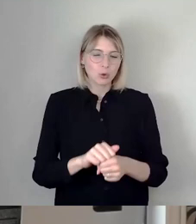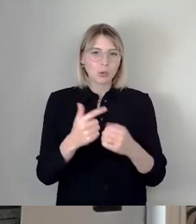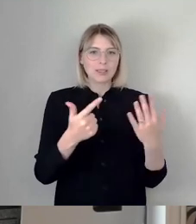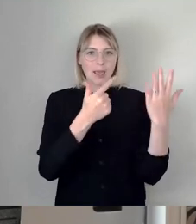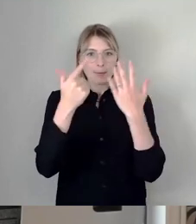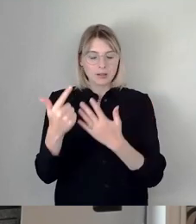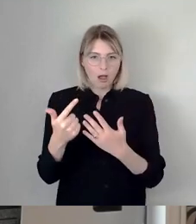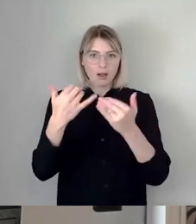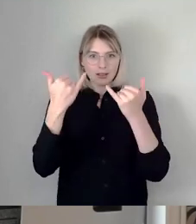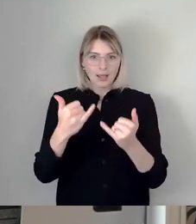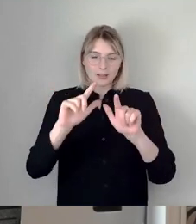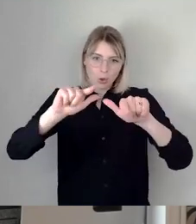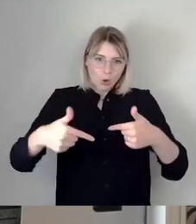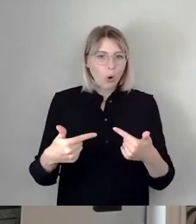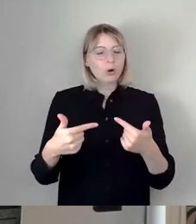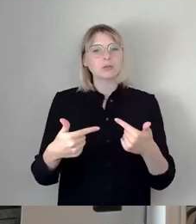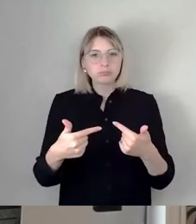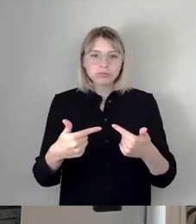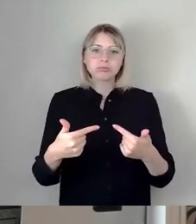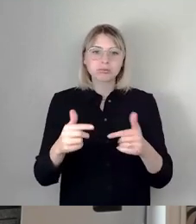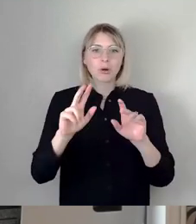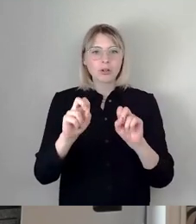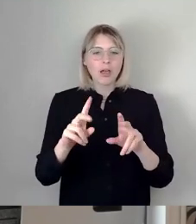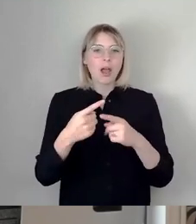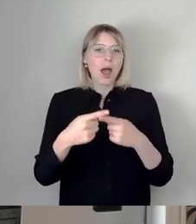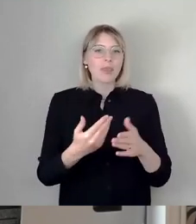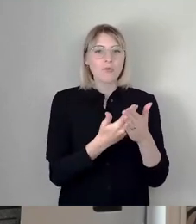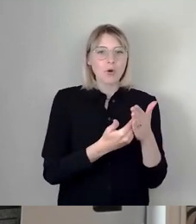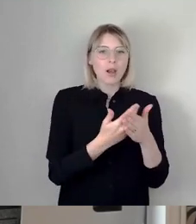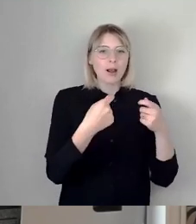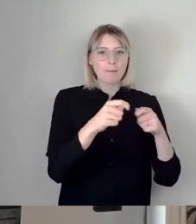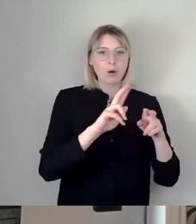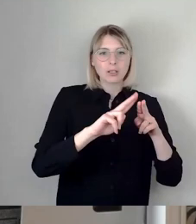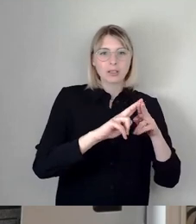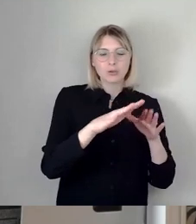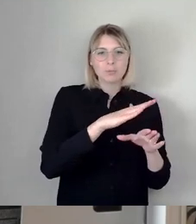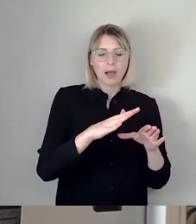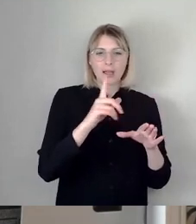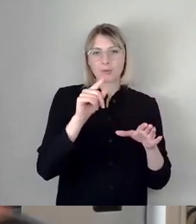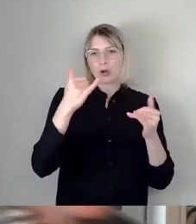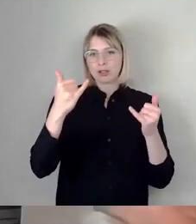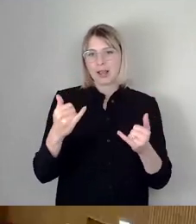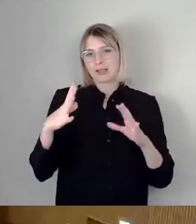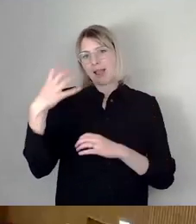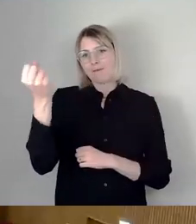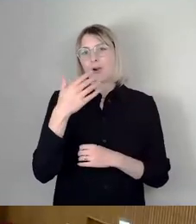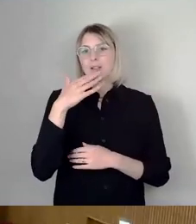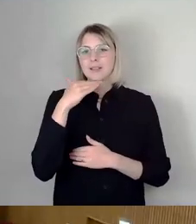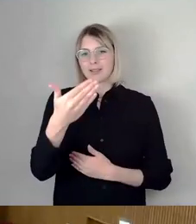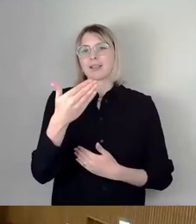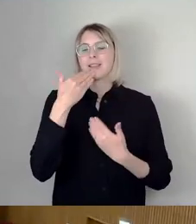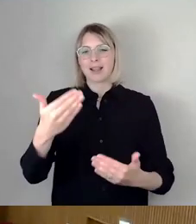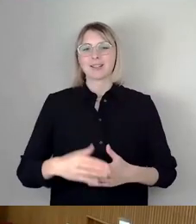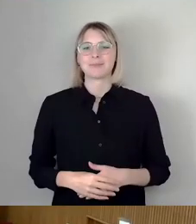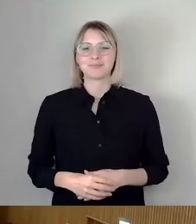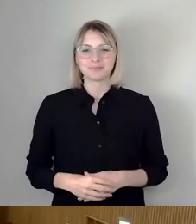sagen, weil, wenn ich an andere Vorlagen denke, im Bau- und Sanierungsbereich ein absoluter Erfolg. Danke. Okay.